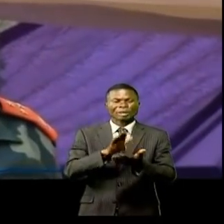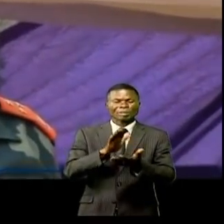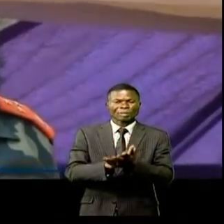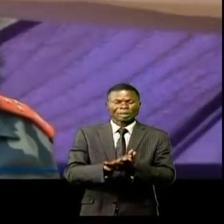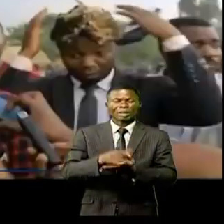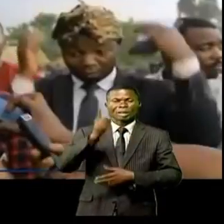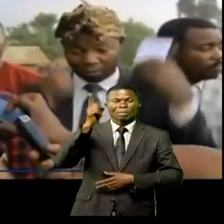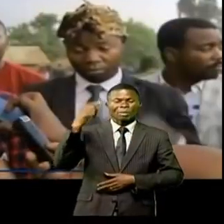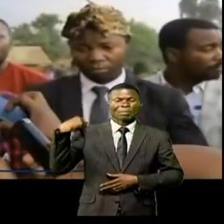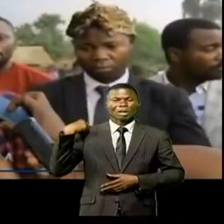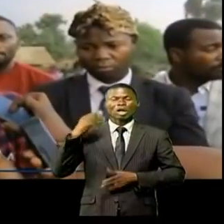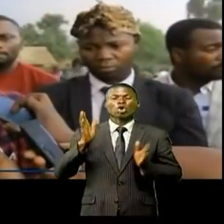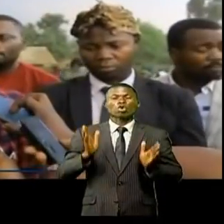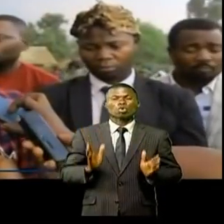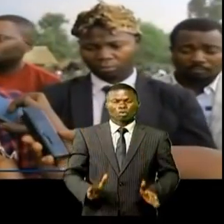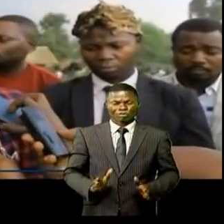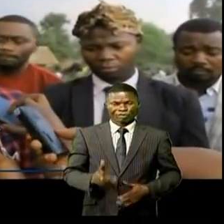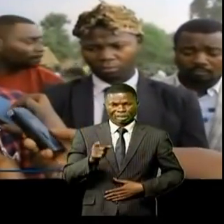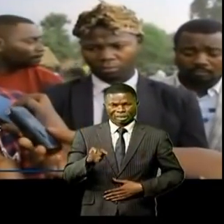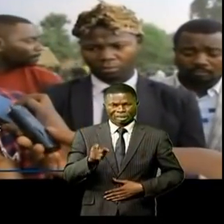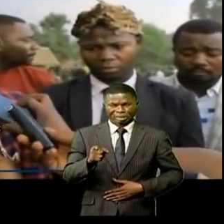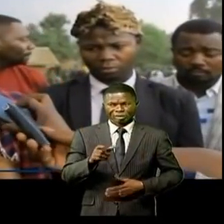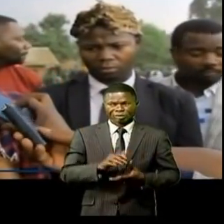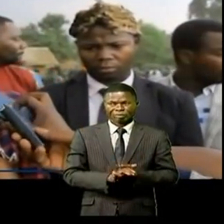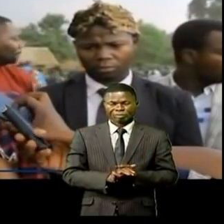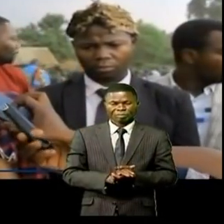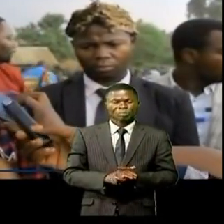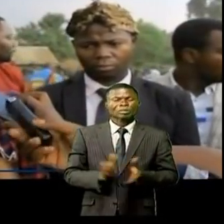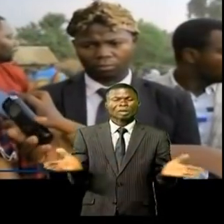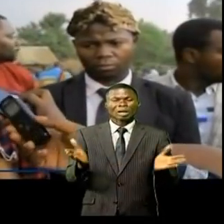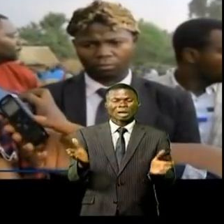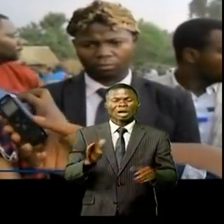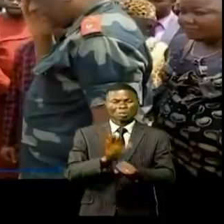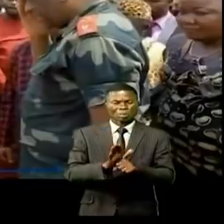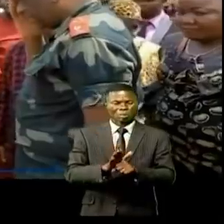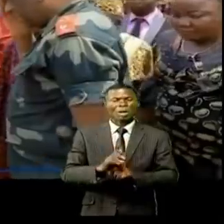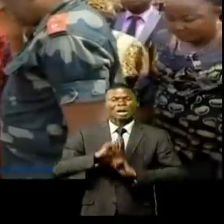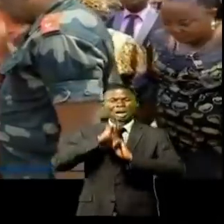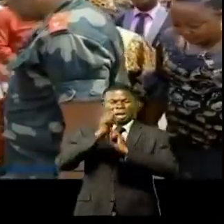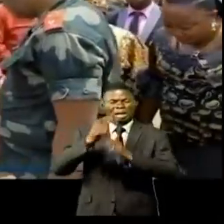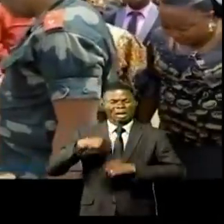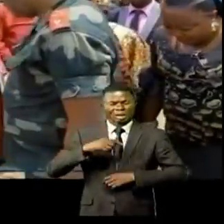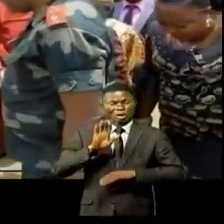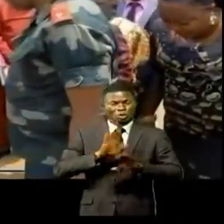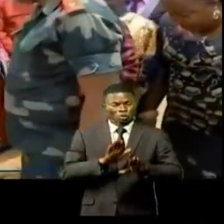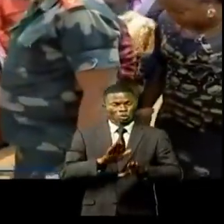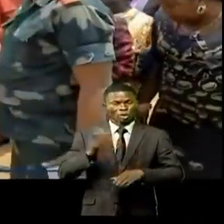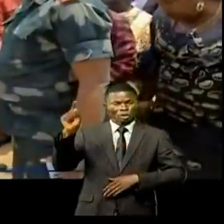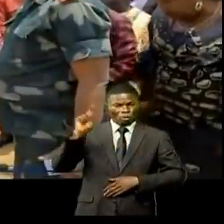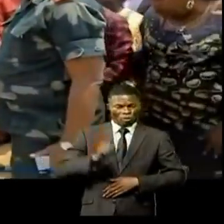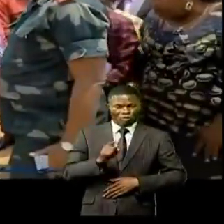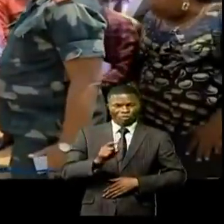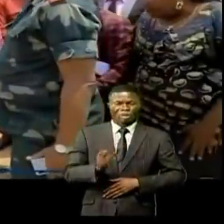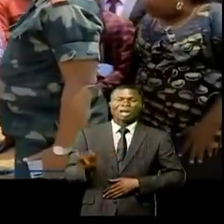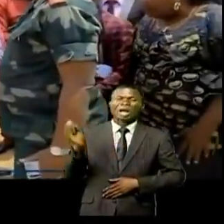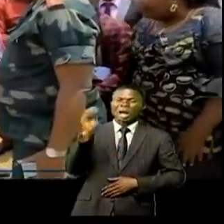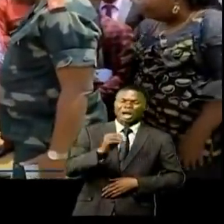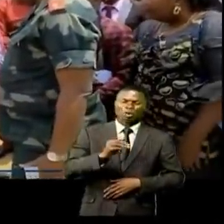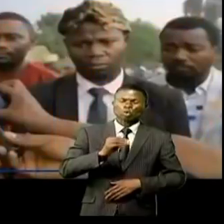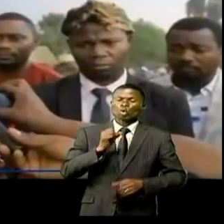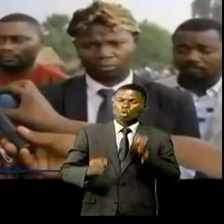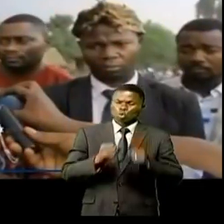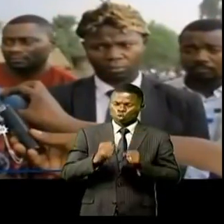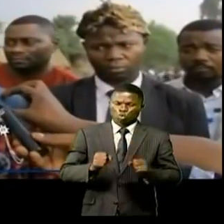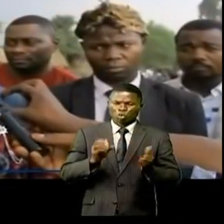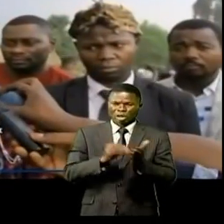citoyens de la province pour ce geste plein d'amour. Vraiment, ça nous a réconfortés parce que nous attendions cette visite pour réconforter la population de la chefferie de Baboa